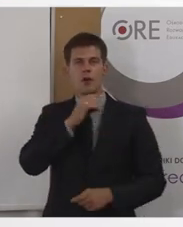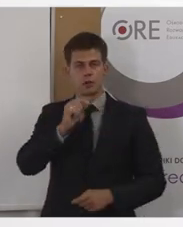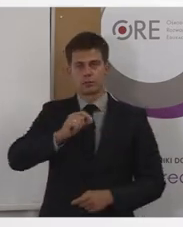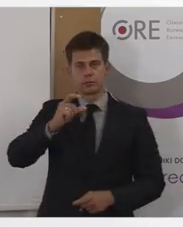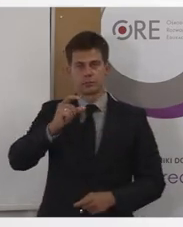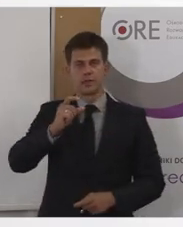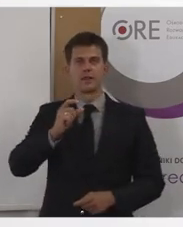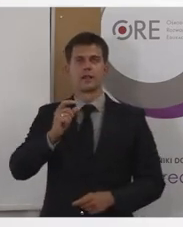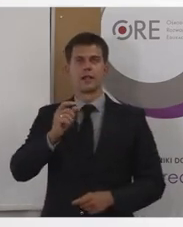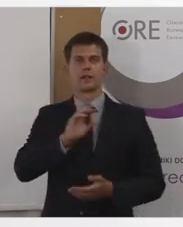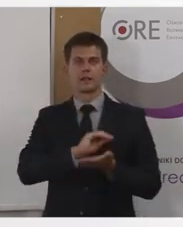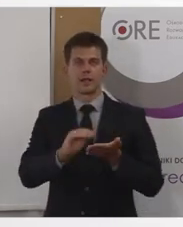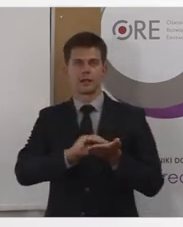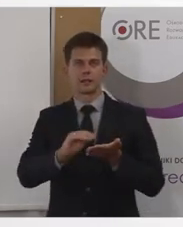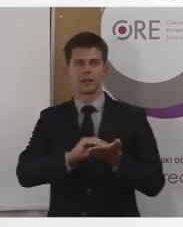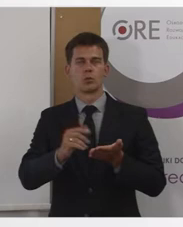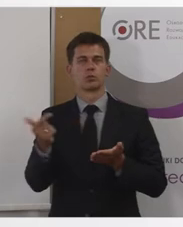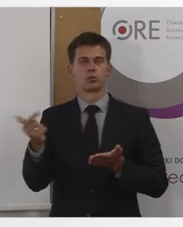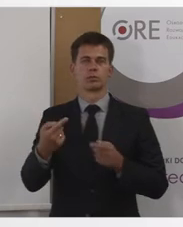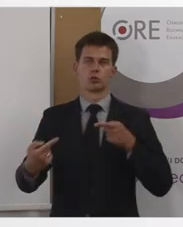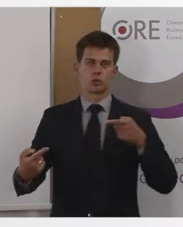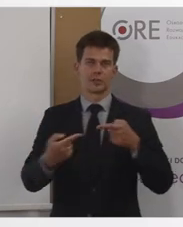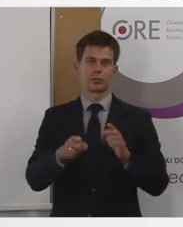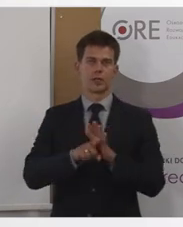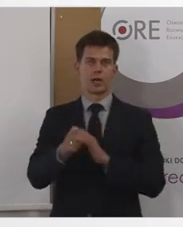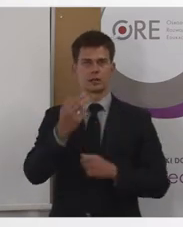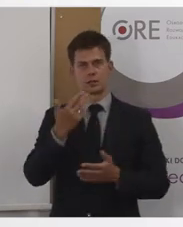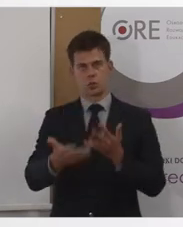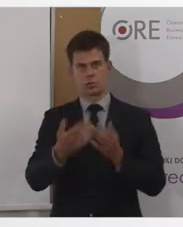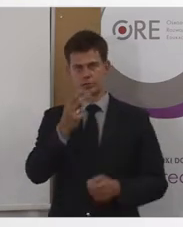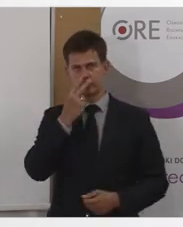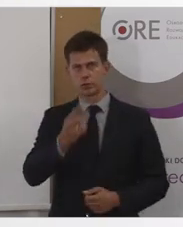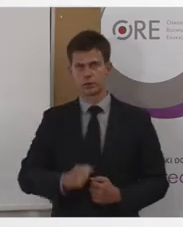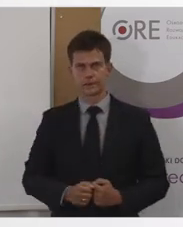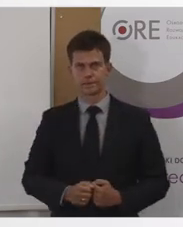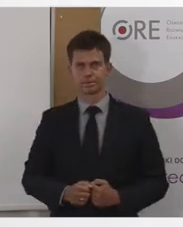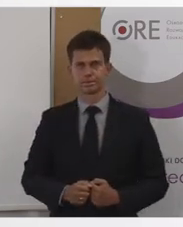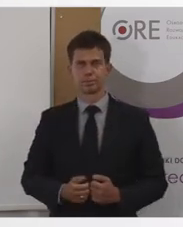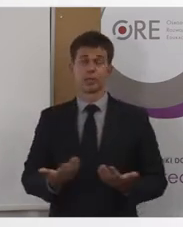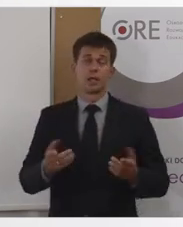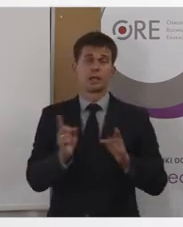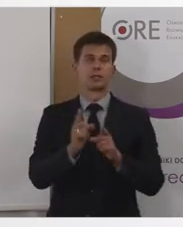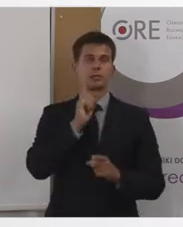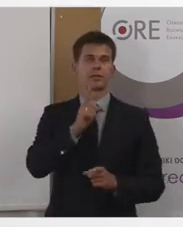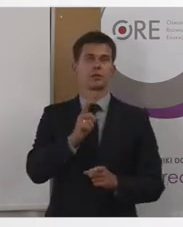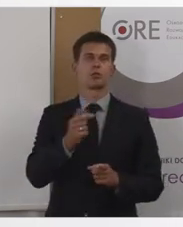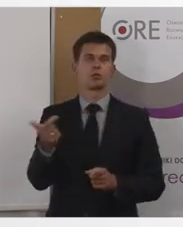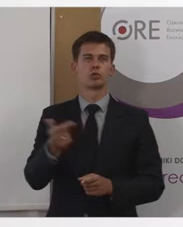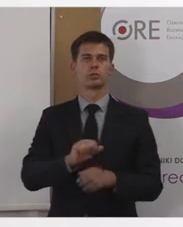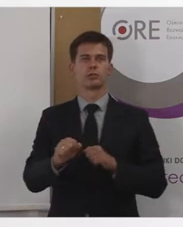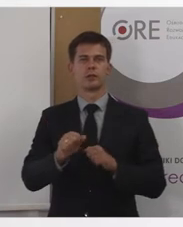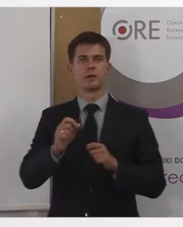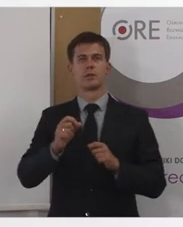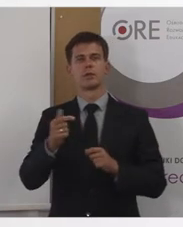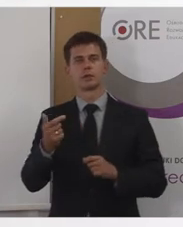tekstu, aby były one dostępne również dla osób słabo widzących. Jak również dotyczy to też możliwości zwiększania i